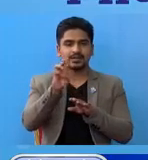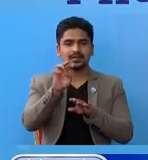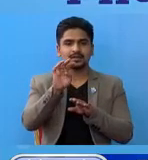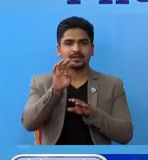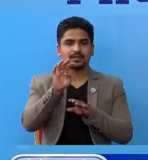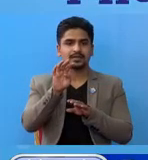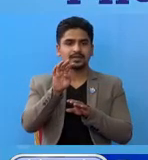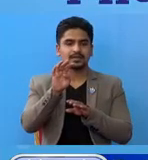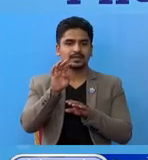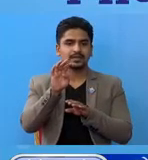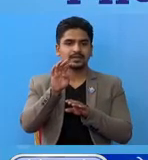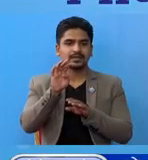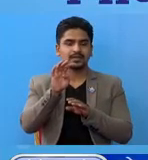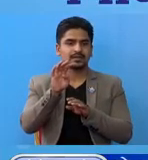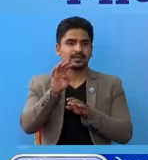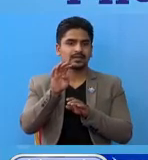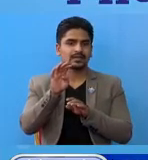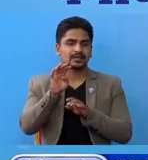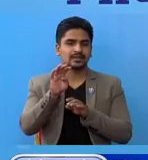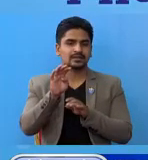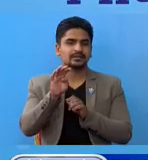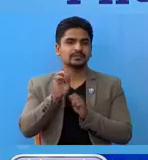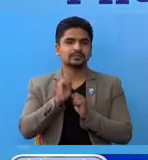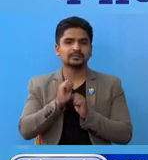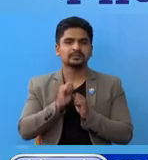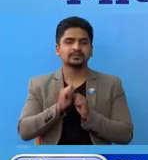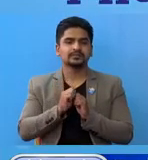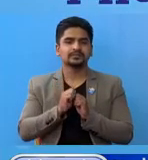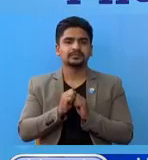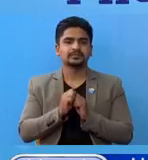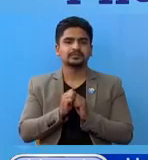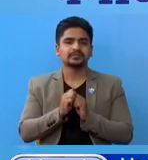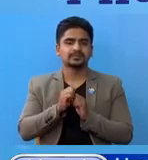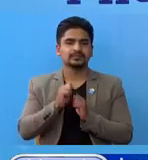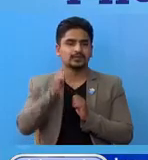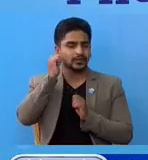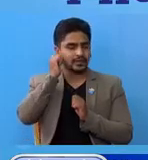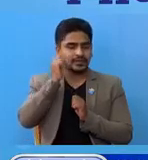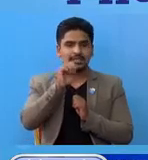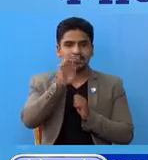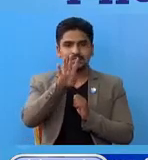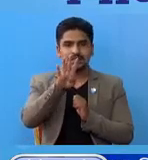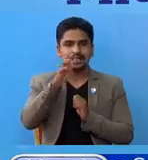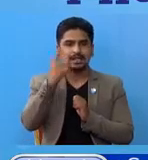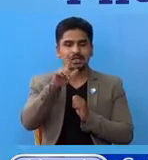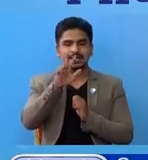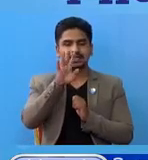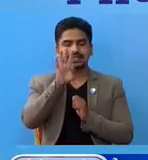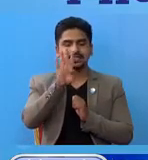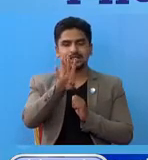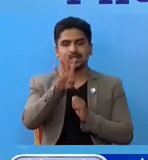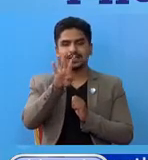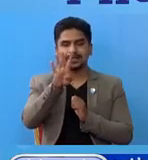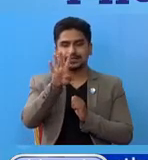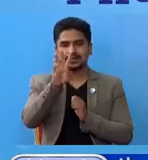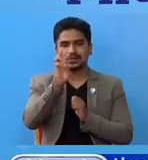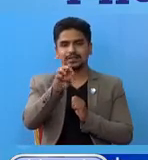,004,004,10